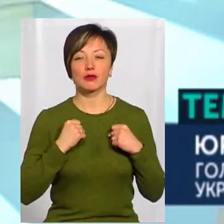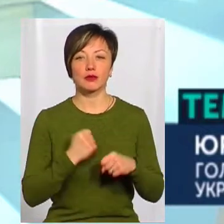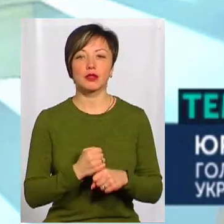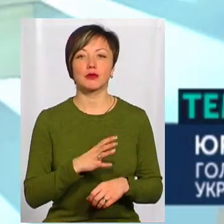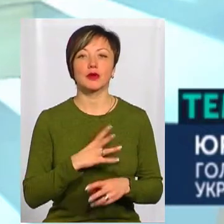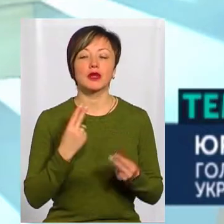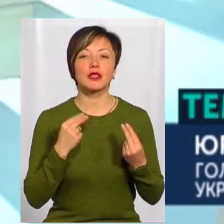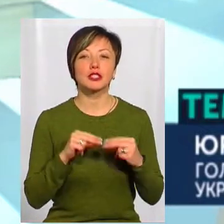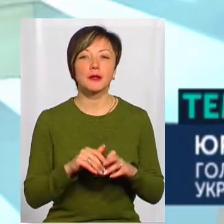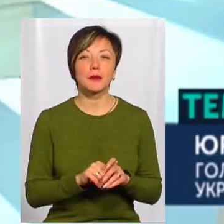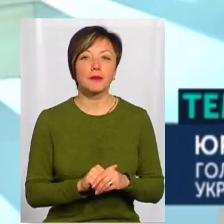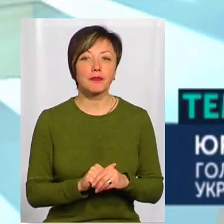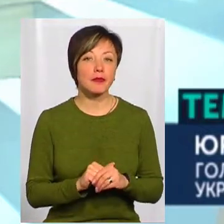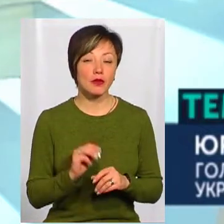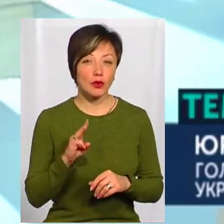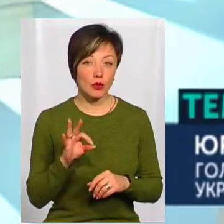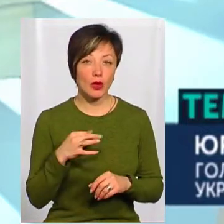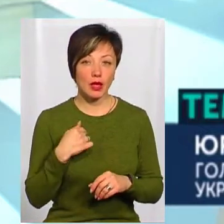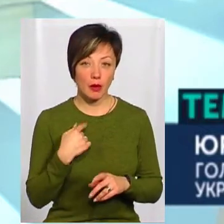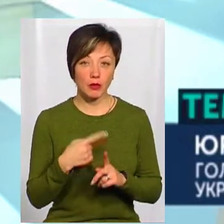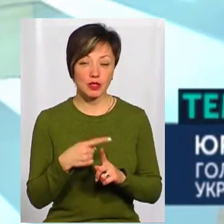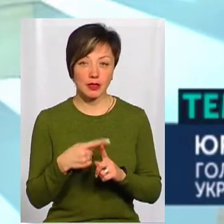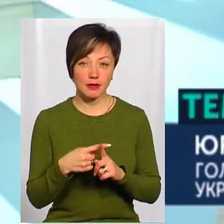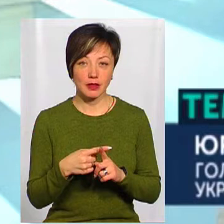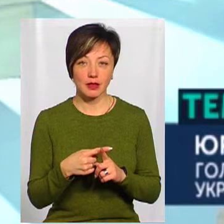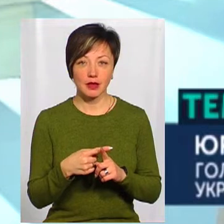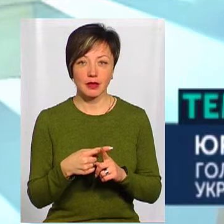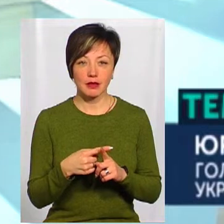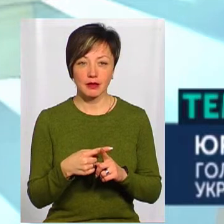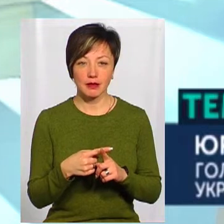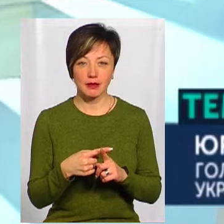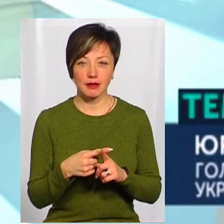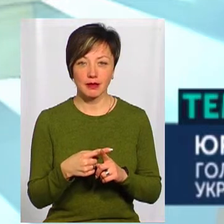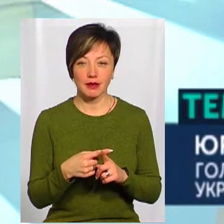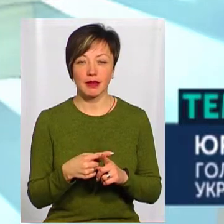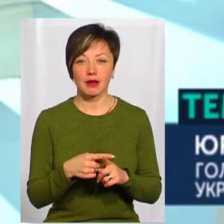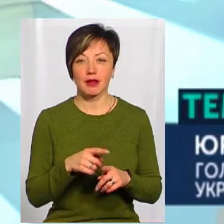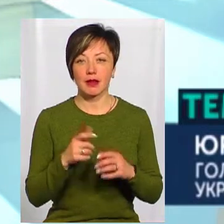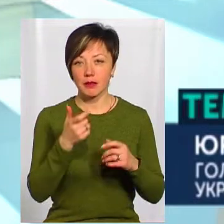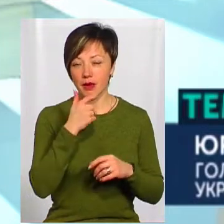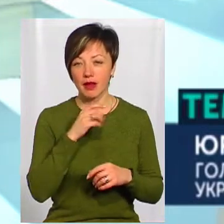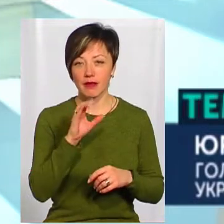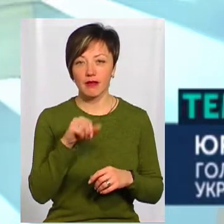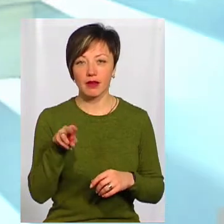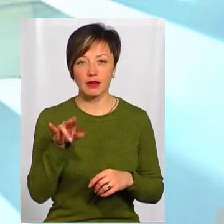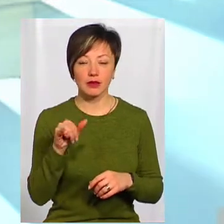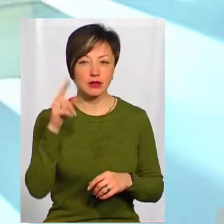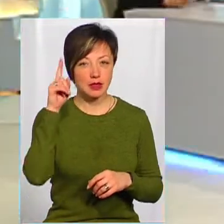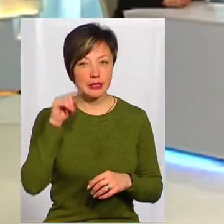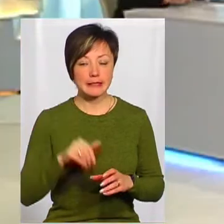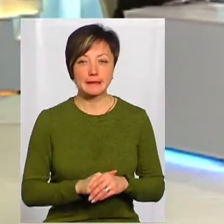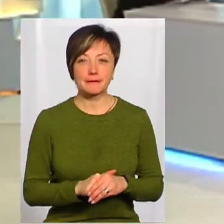зробити, щоб було краще. Я позитивний і оптиміст, звісно, пані Ванду, я знаю її особисто,